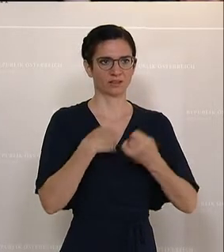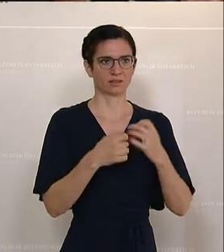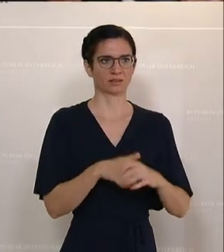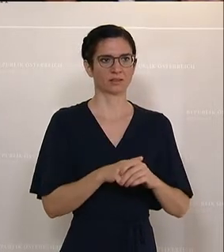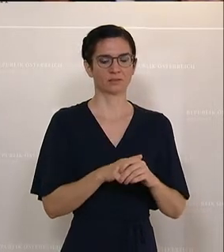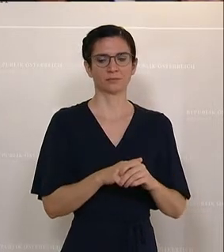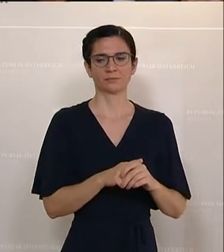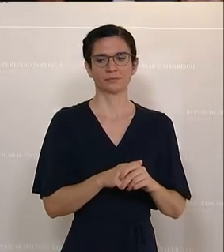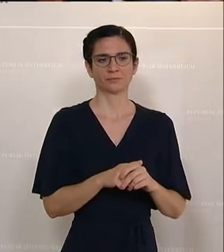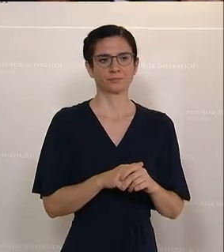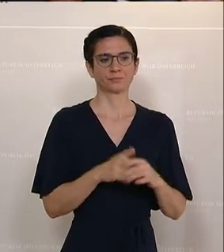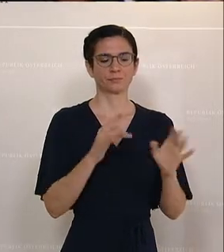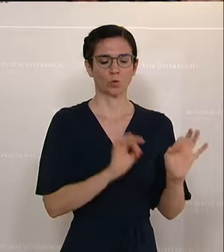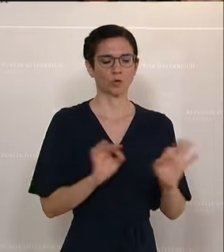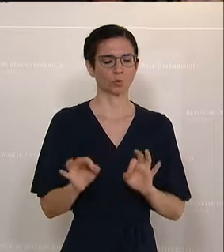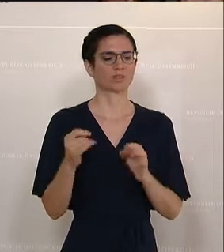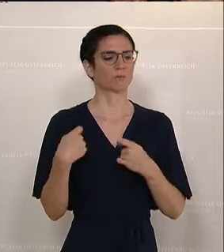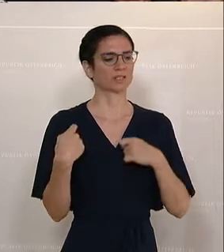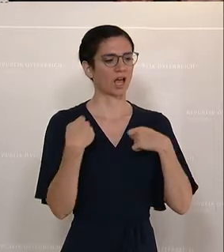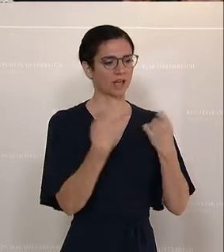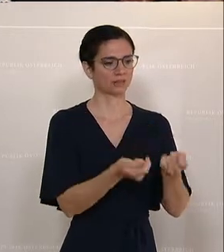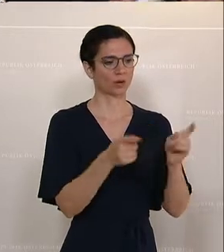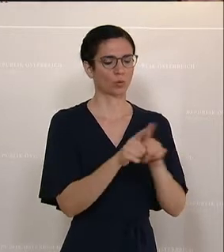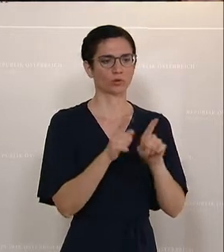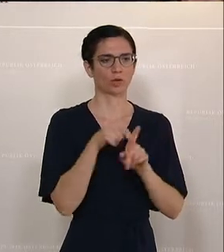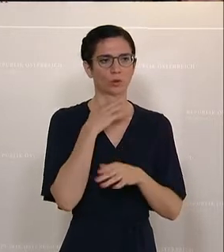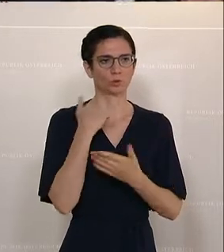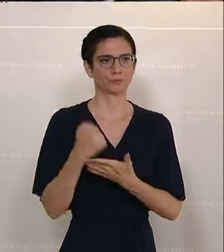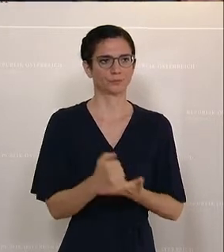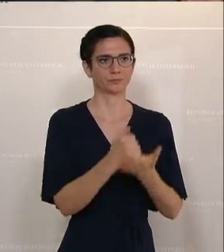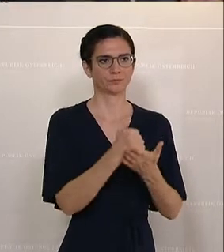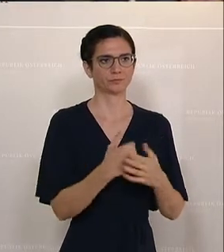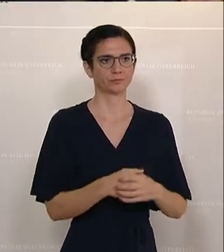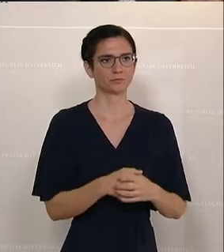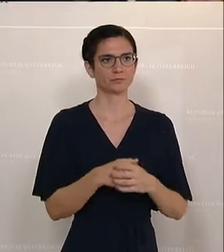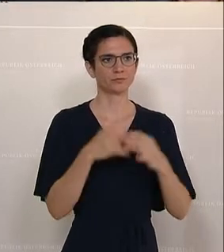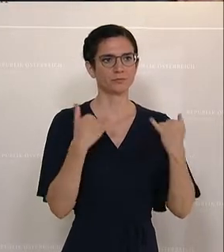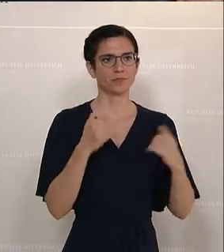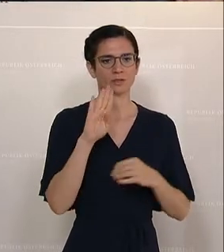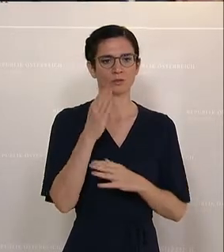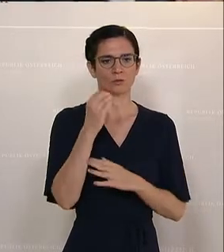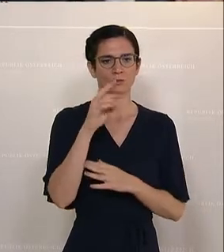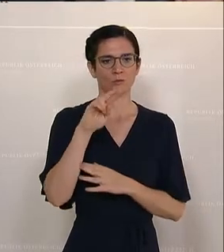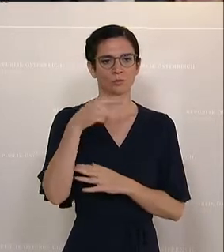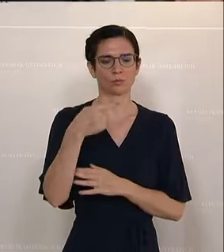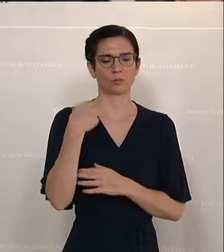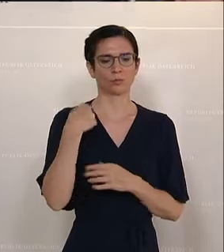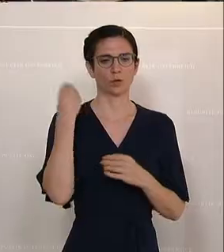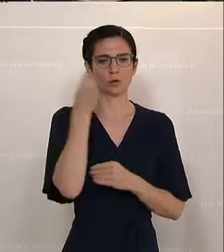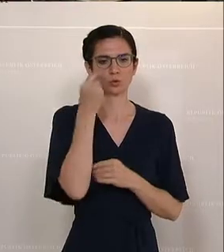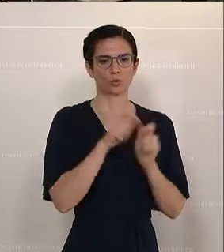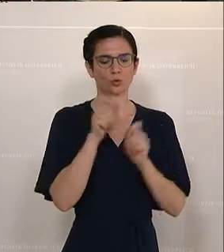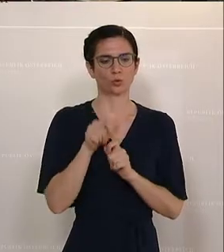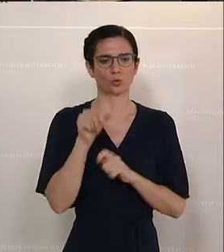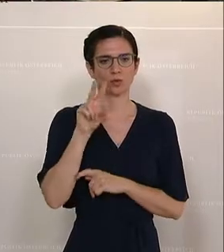ausreichend unterstützt ist und ordnungsgemäß eingebracht wurde. Ich darf die Borgschüler aus Rathstadt recht herzlich bei uns